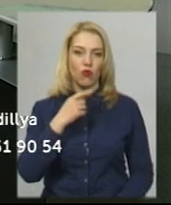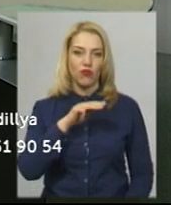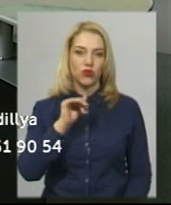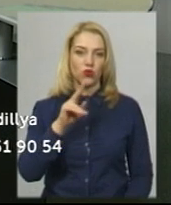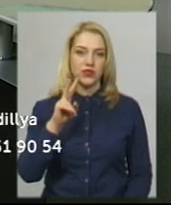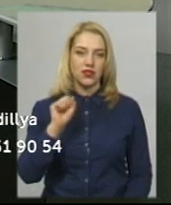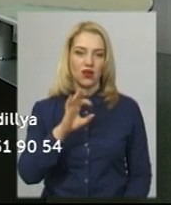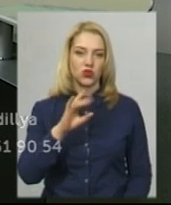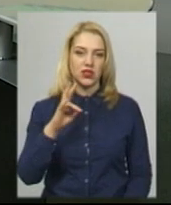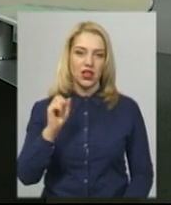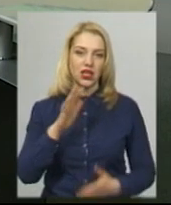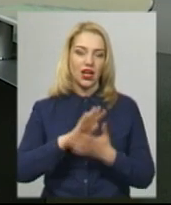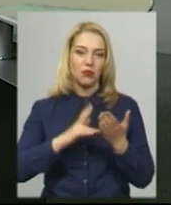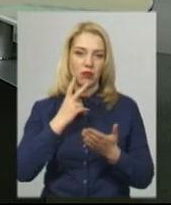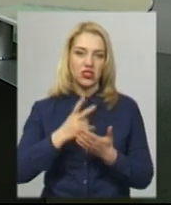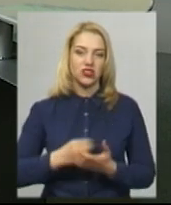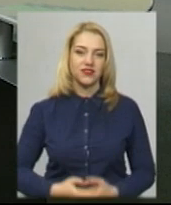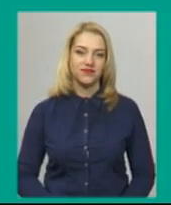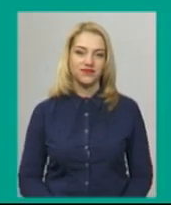Оксана Фіновська. Далі ви побачите.